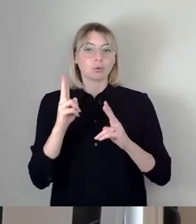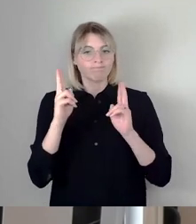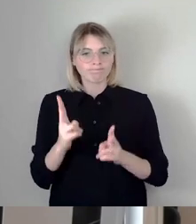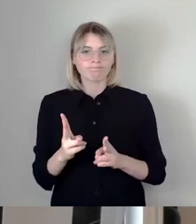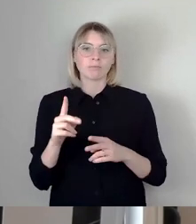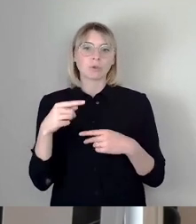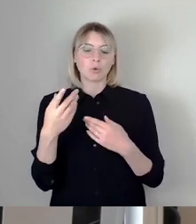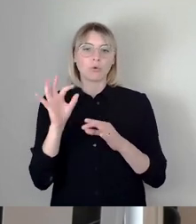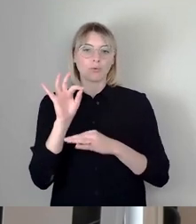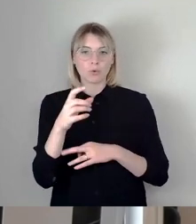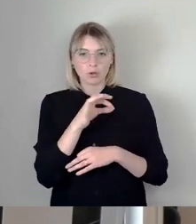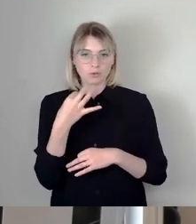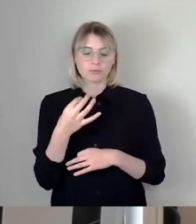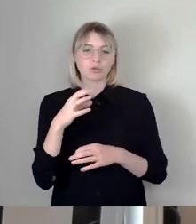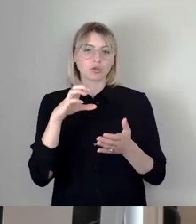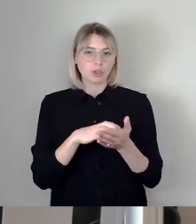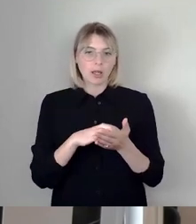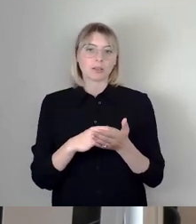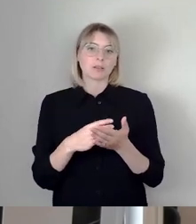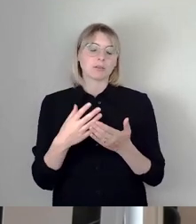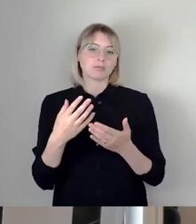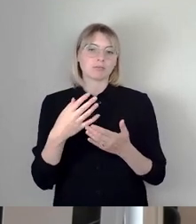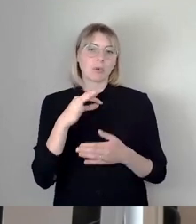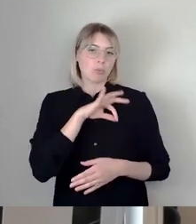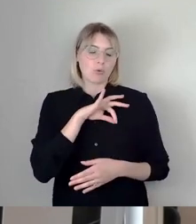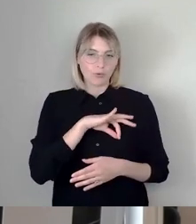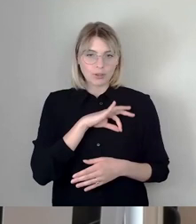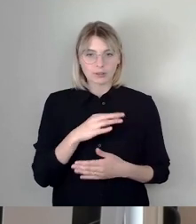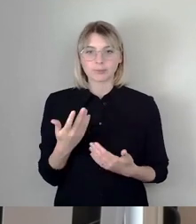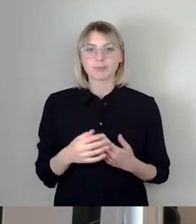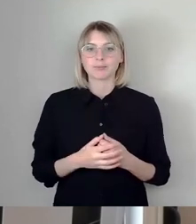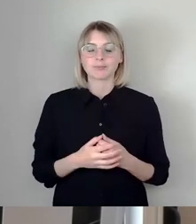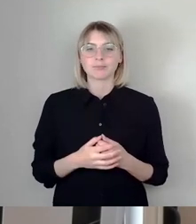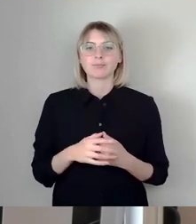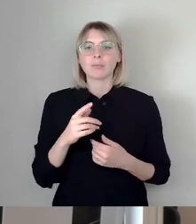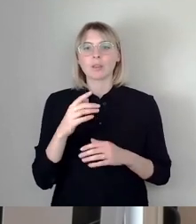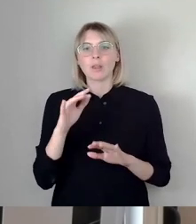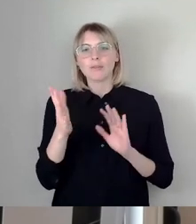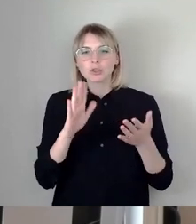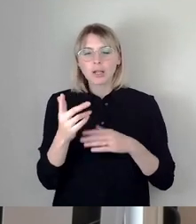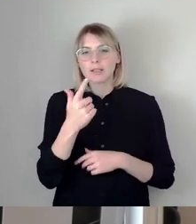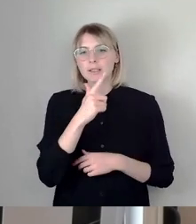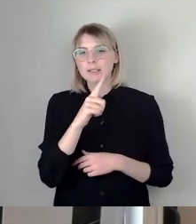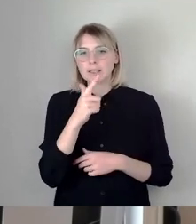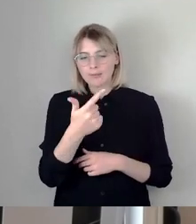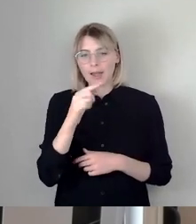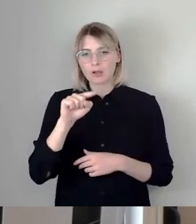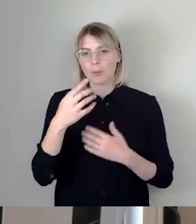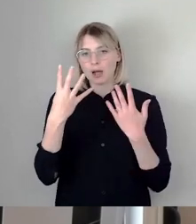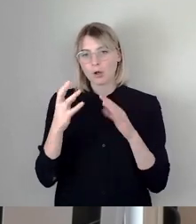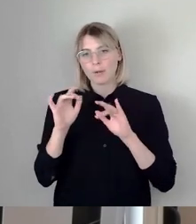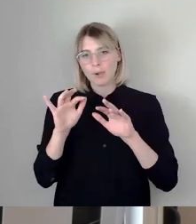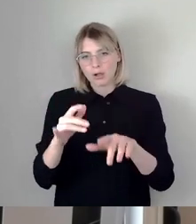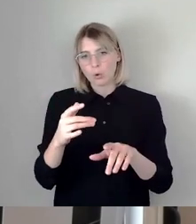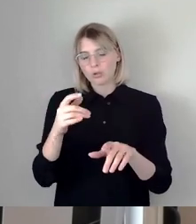profitieren wird. Nach der Machbarkeitsstudie werden 2,9 Millionen Besucher erwartet. Die werden nicht nur über 50,